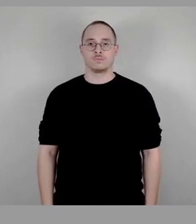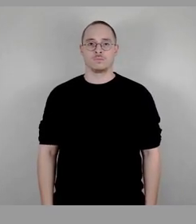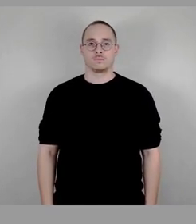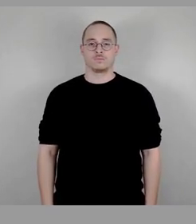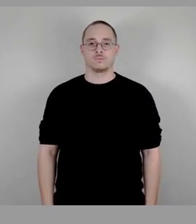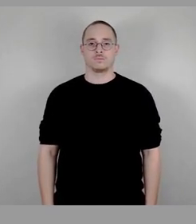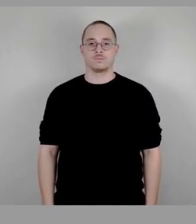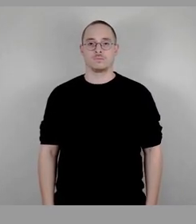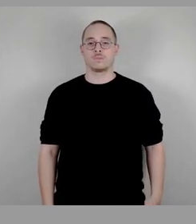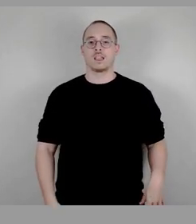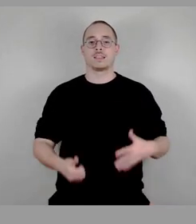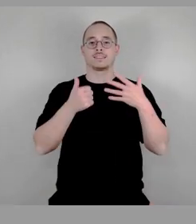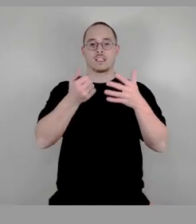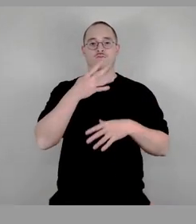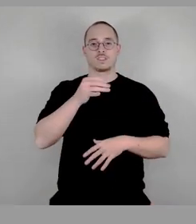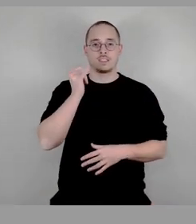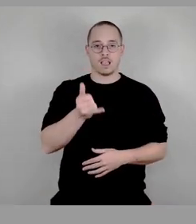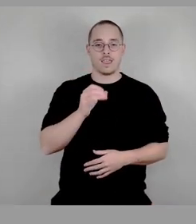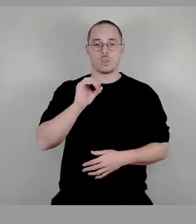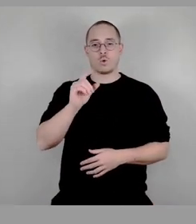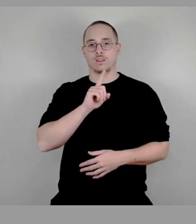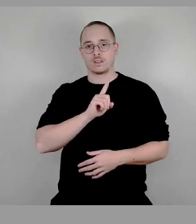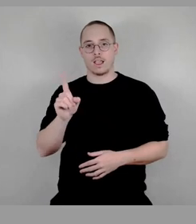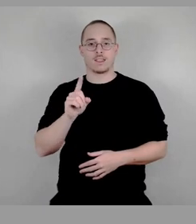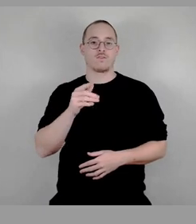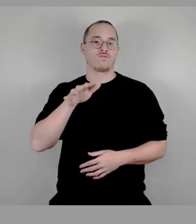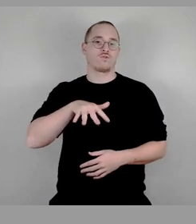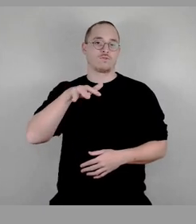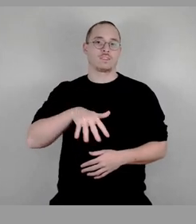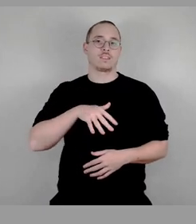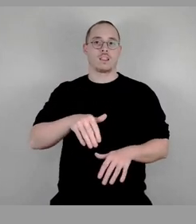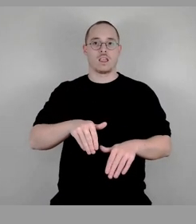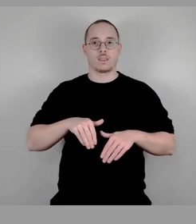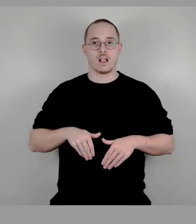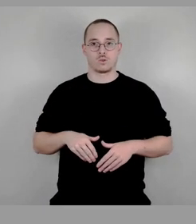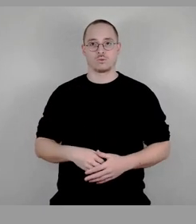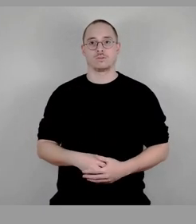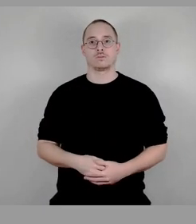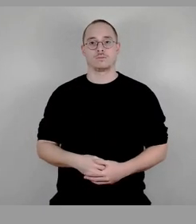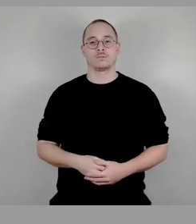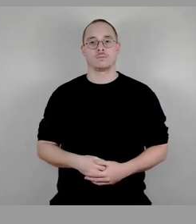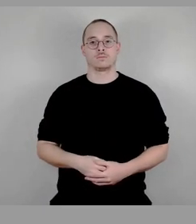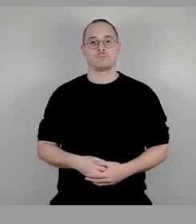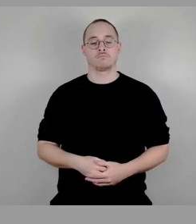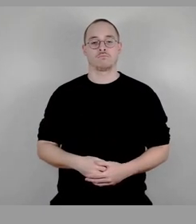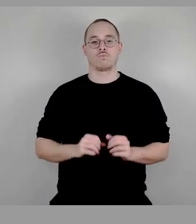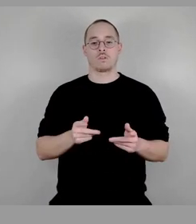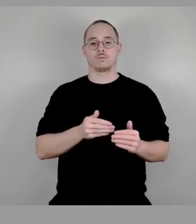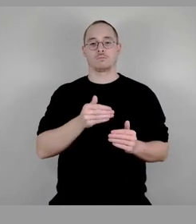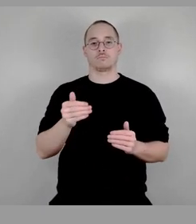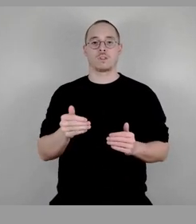46 Ja, keine Nein und 15 Enthaltungen. Und dann kommen wir zu 17.14, dem